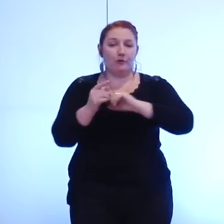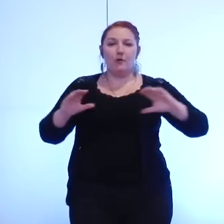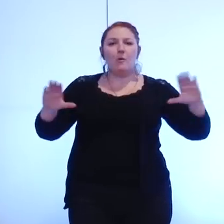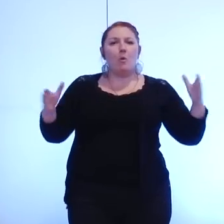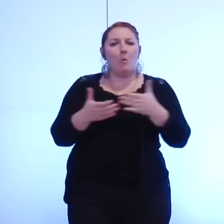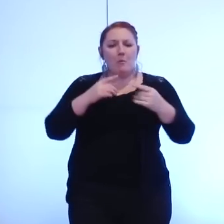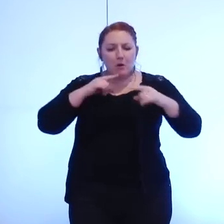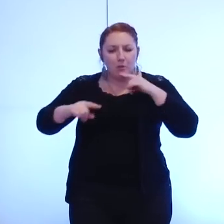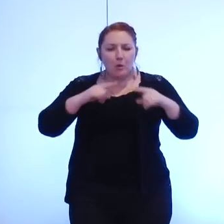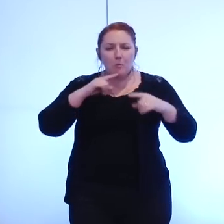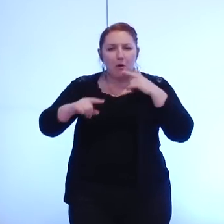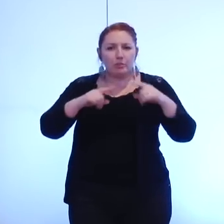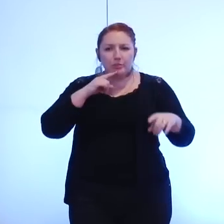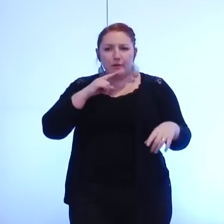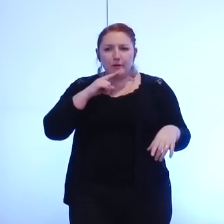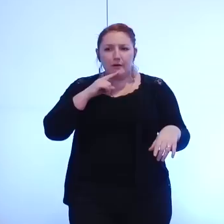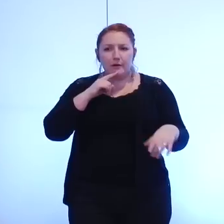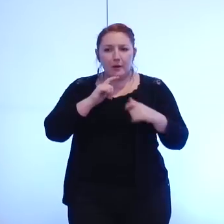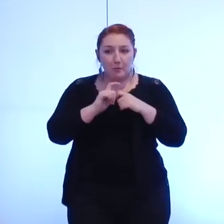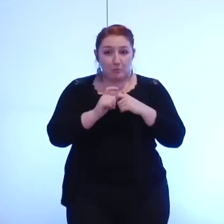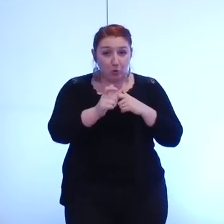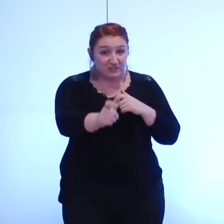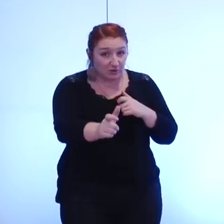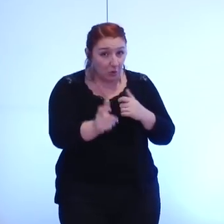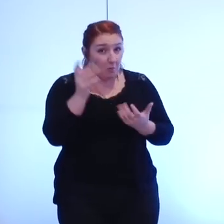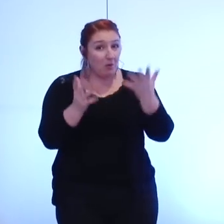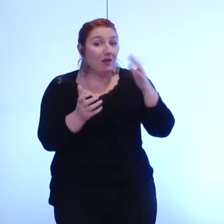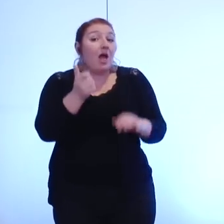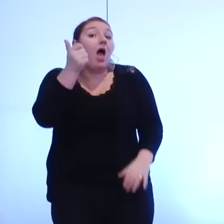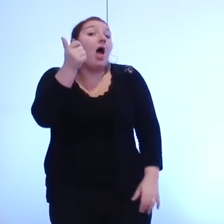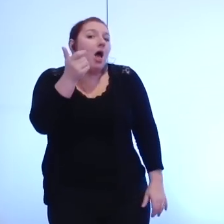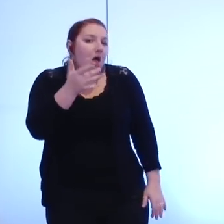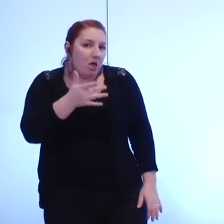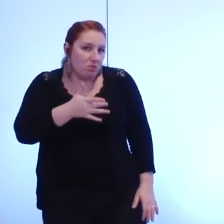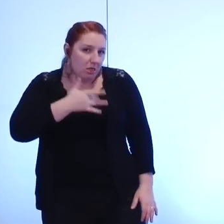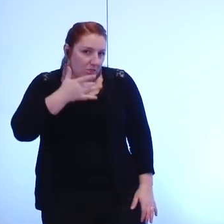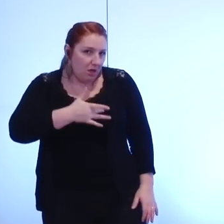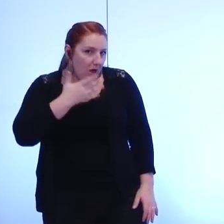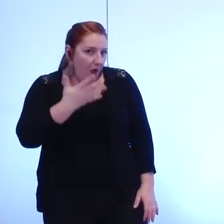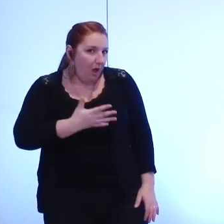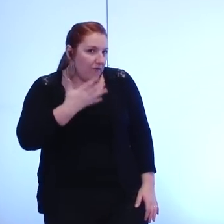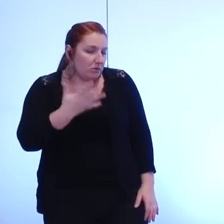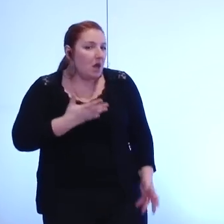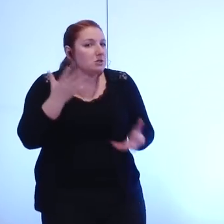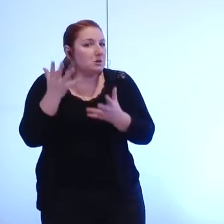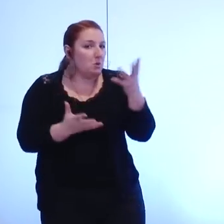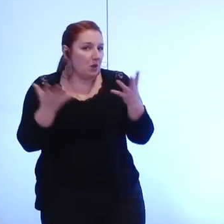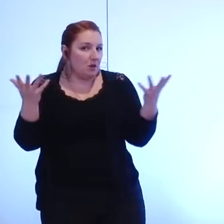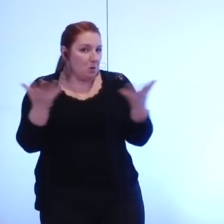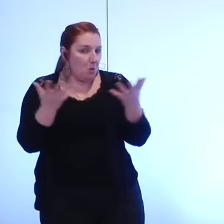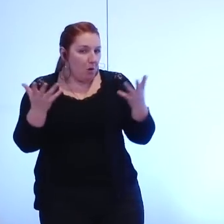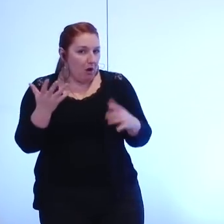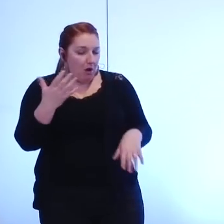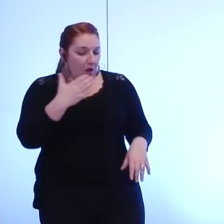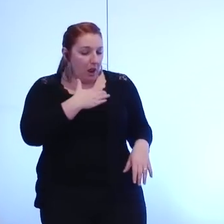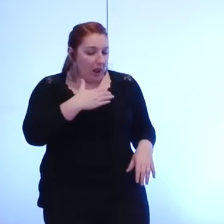commandes est un intérêt c'est d'éviter que la ville produise